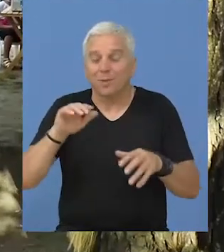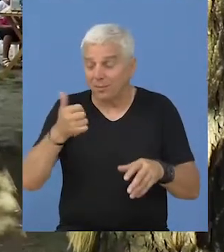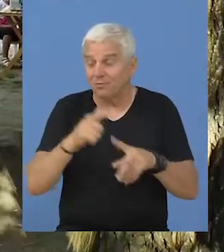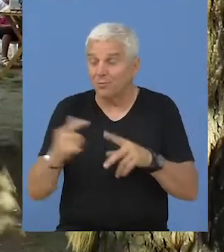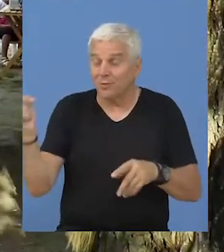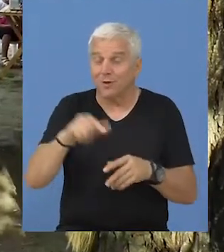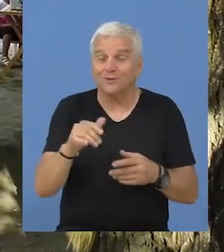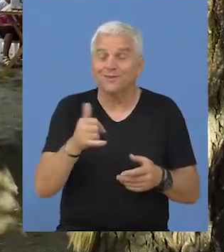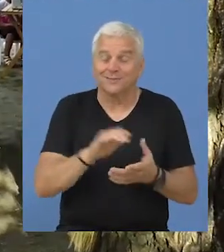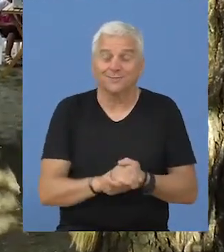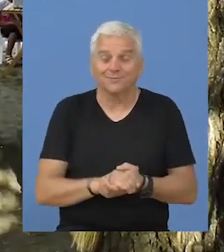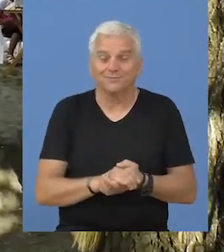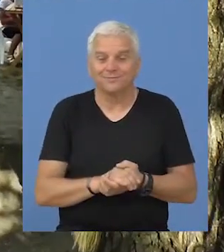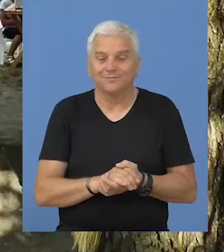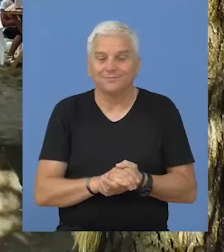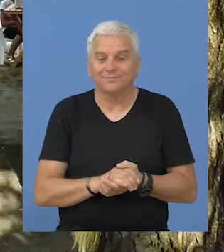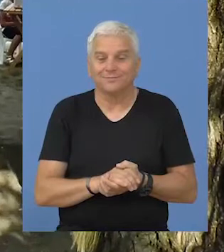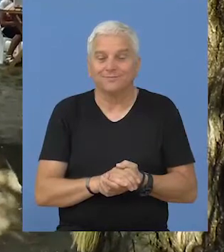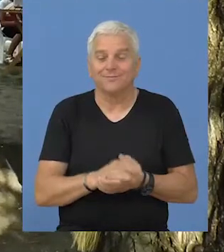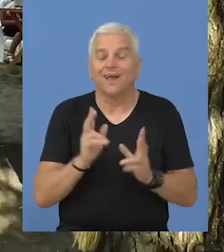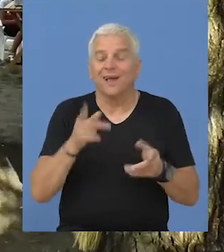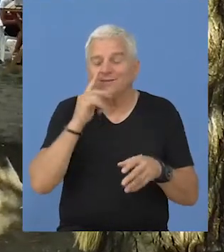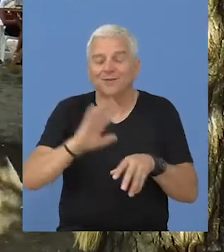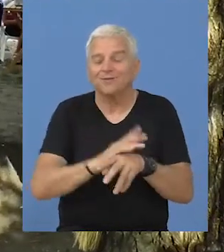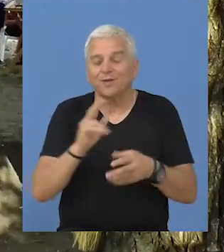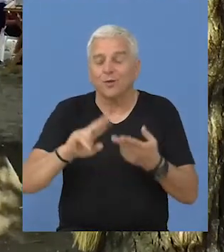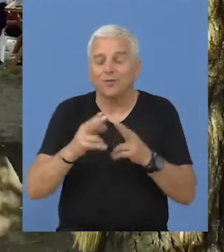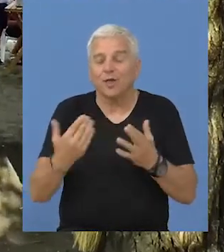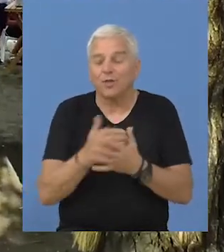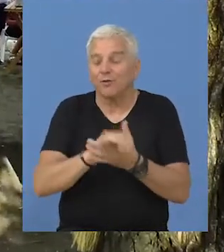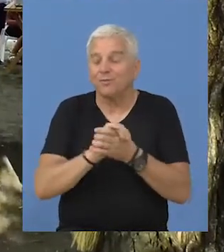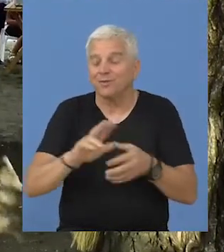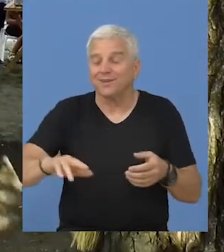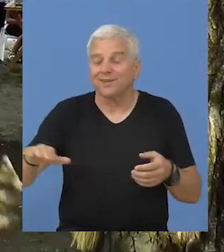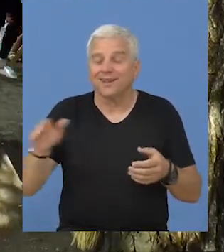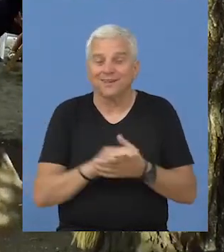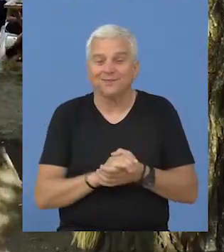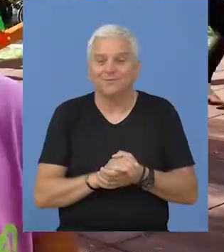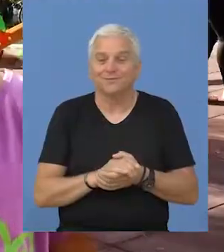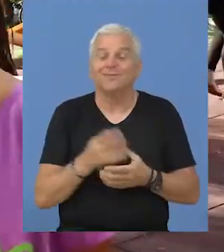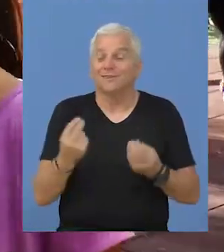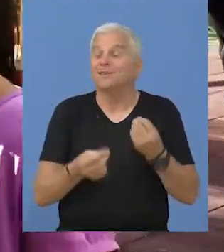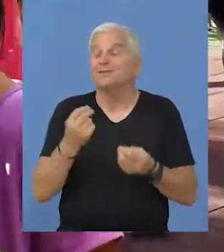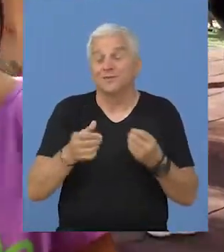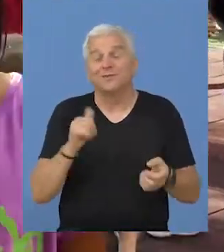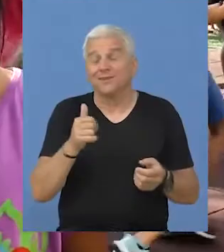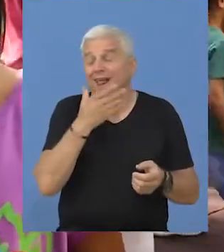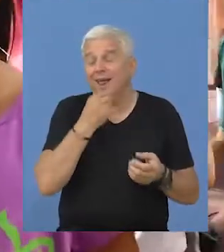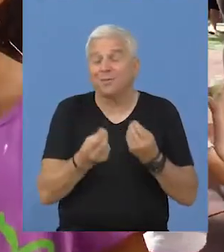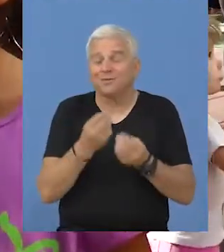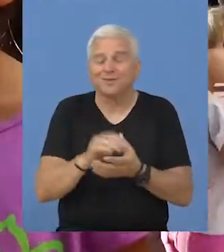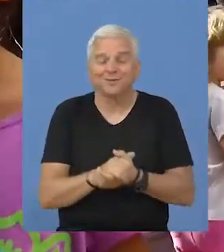prvi put? Ne. I kakav ti je utisak? Jesi upozna neke nove drugare? Igramo se.